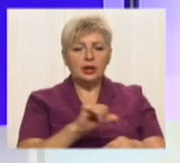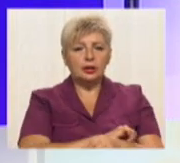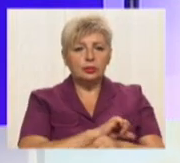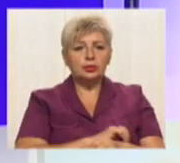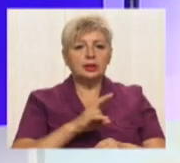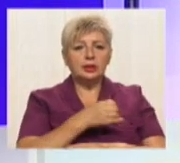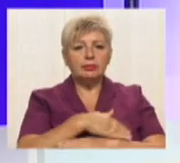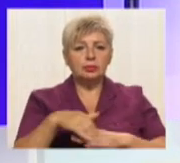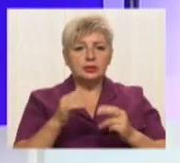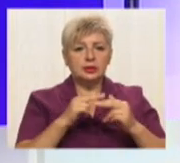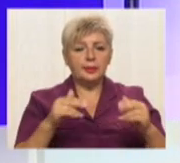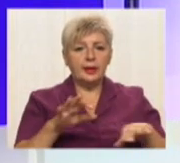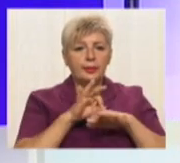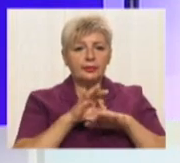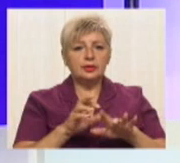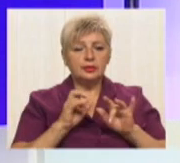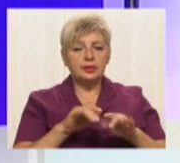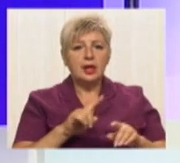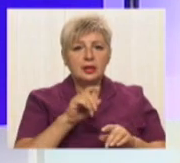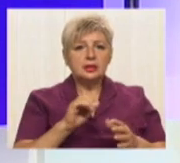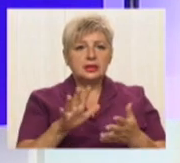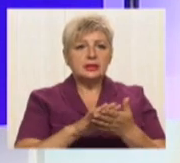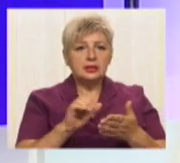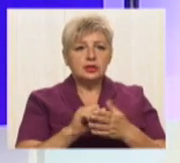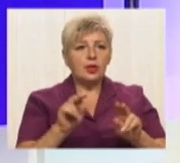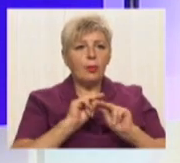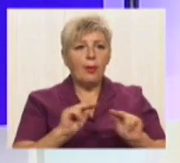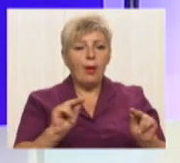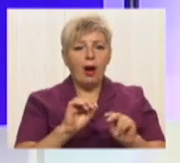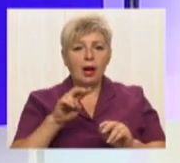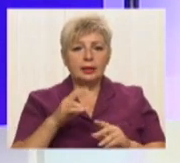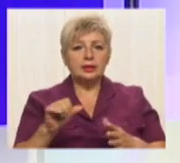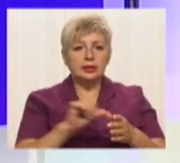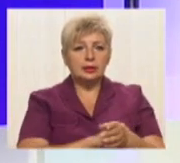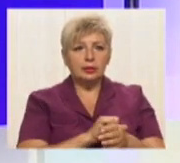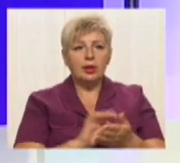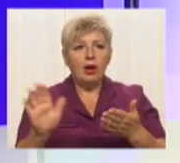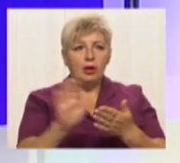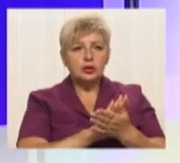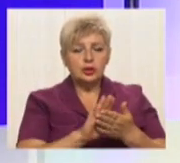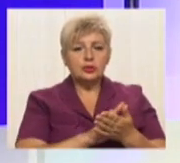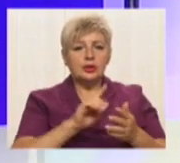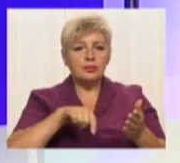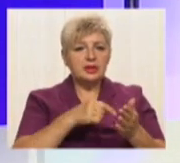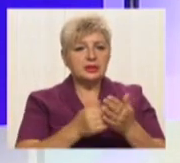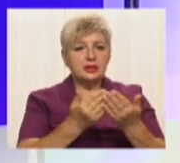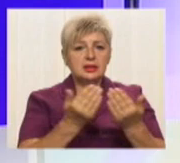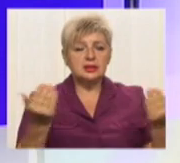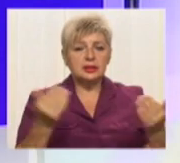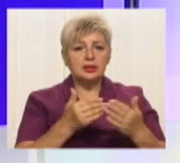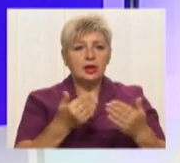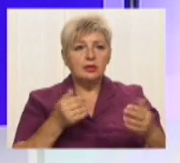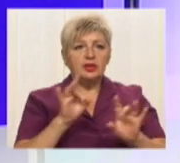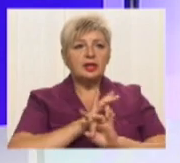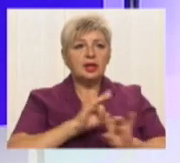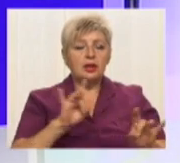Дніпра провели акцію зі знищення пропаганди наркотиків. Учасники очищували міські стіни від наркореклами. Детальніше в сюжеті наших